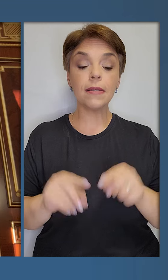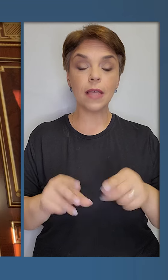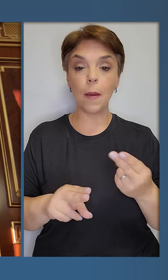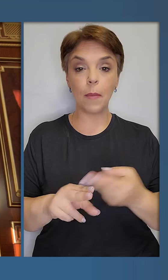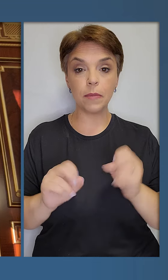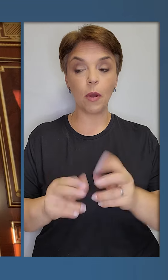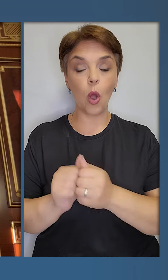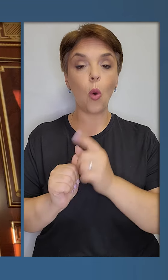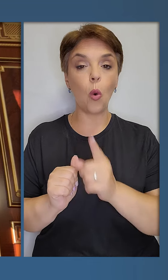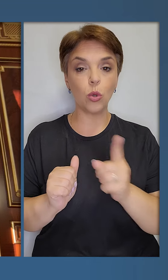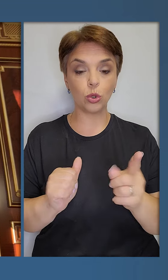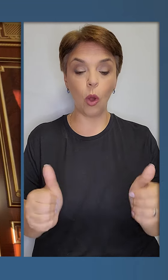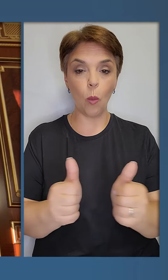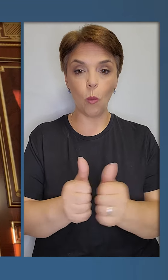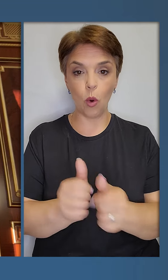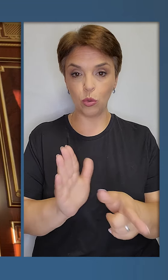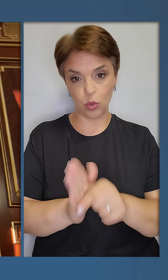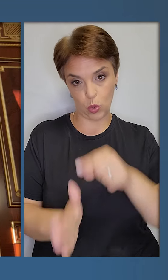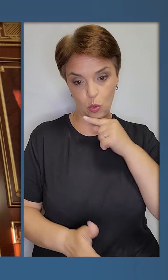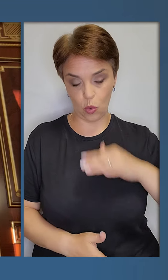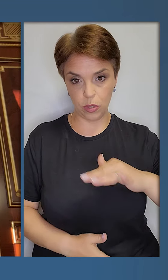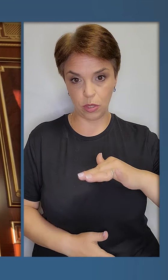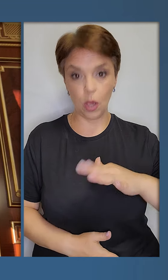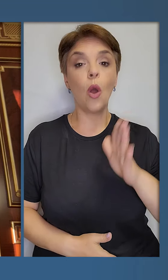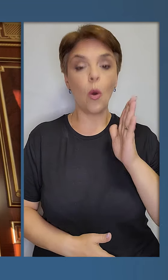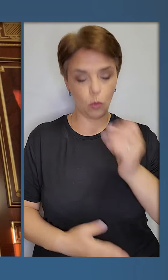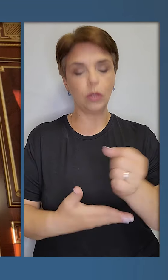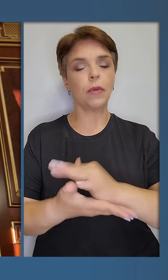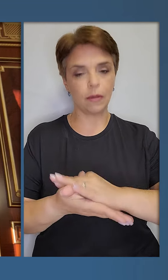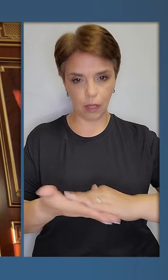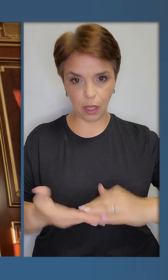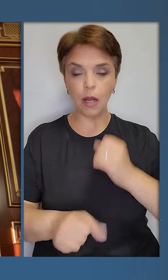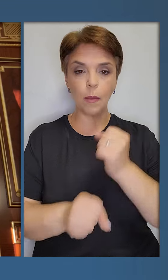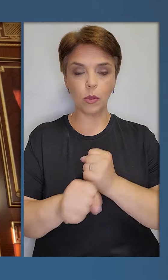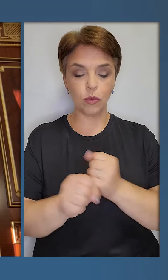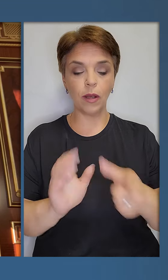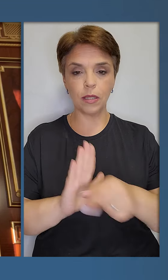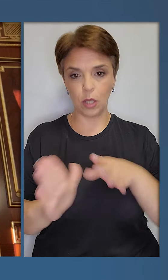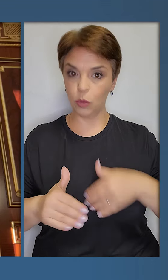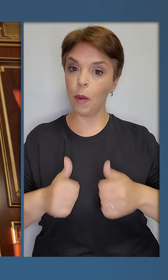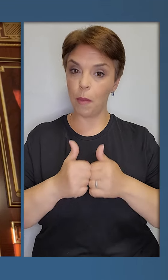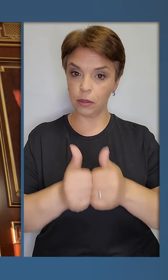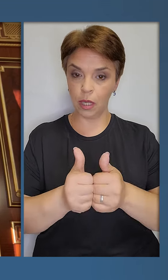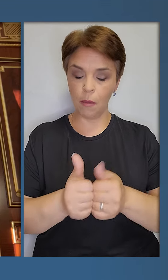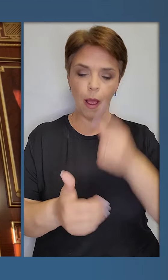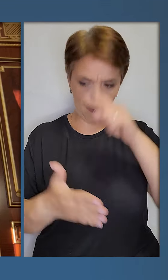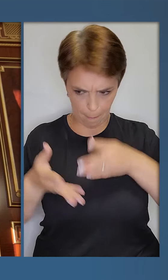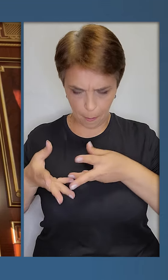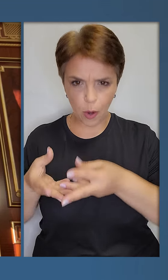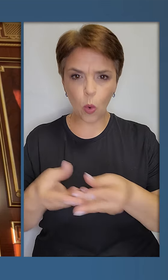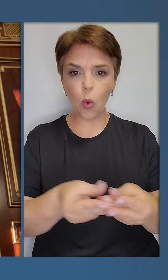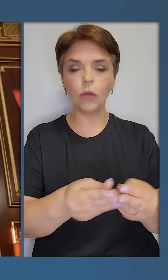Це безпека кожного поруч із Росією. Будемо і надалі працювати з нашими партнерами.